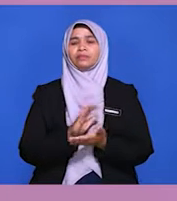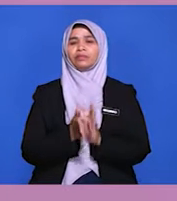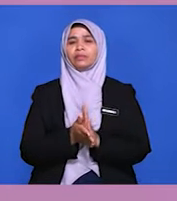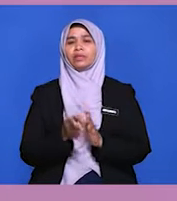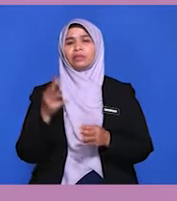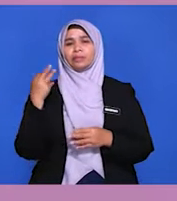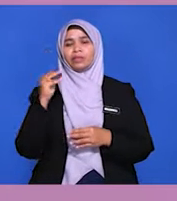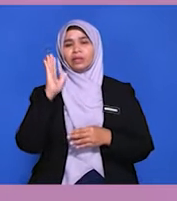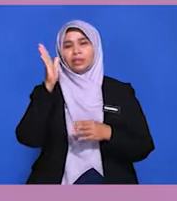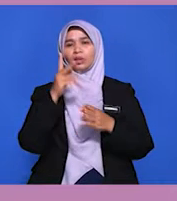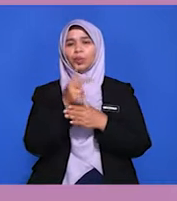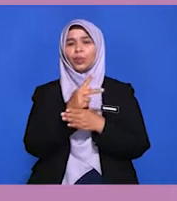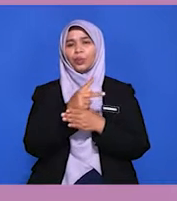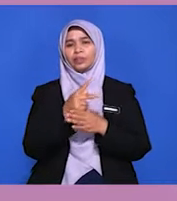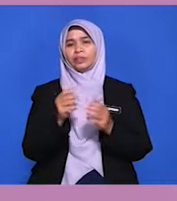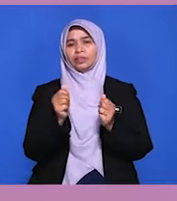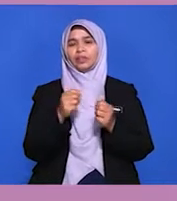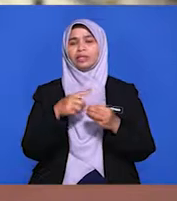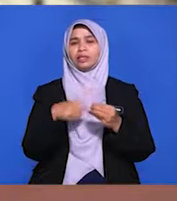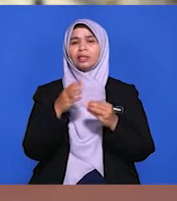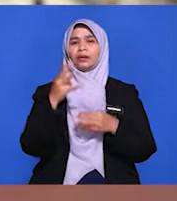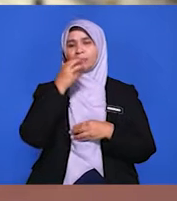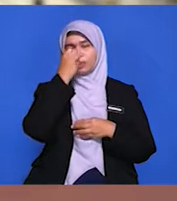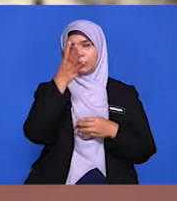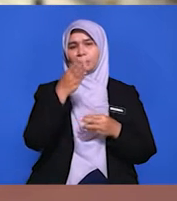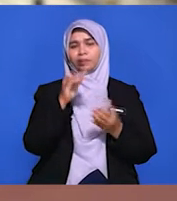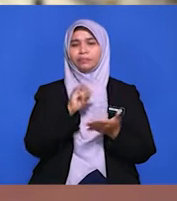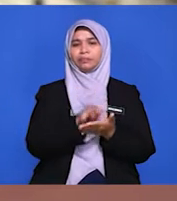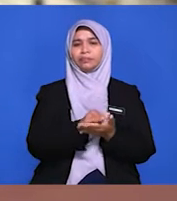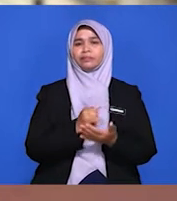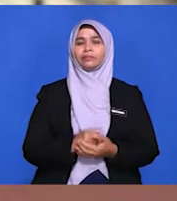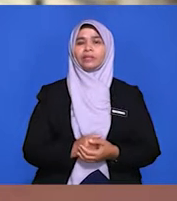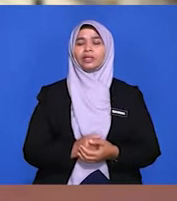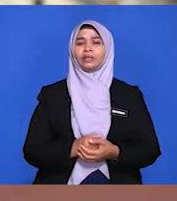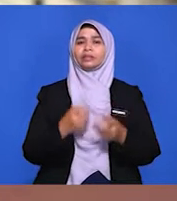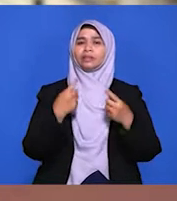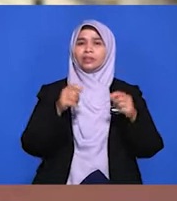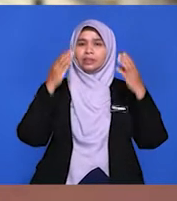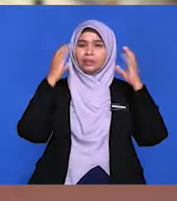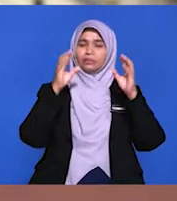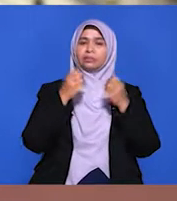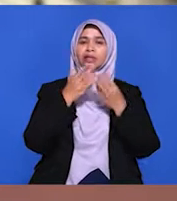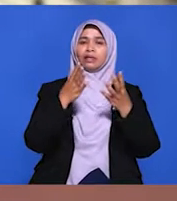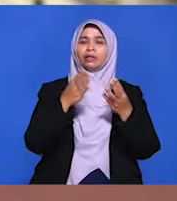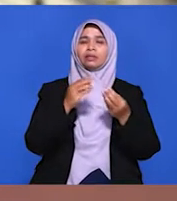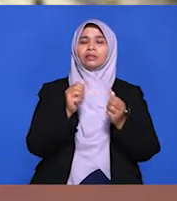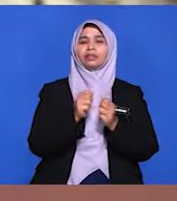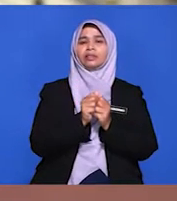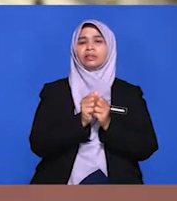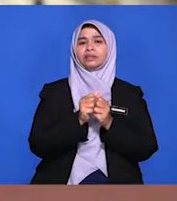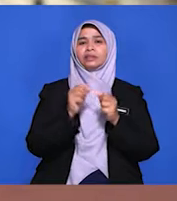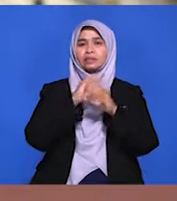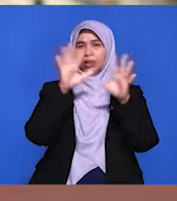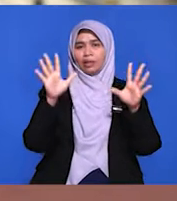sindiket pengedaran dadah antarabangsa. Baiklah, para pelajar. Setelah cikgu menerangkan dengan